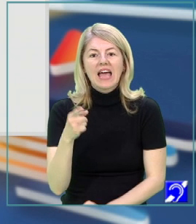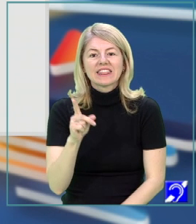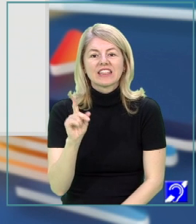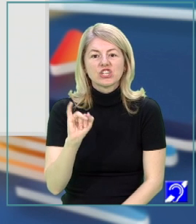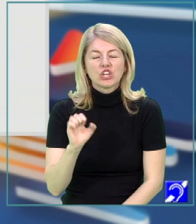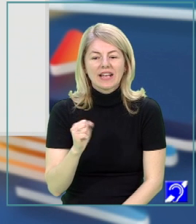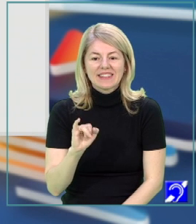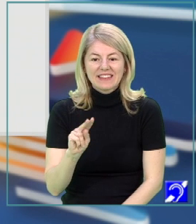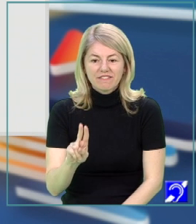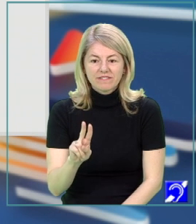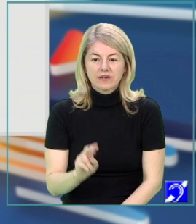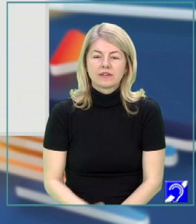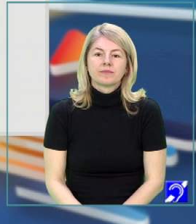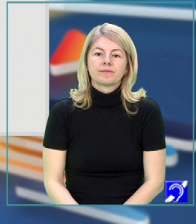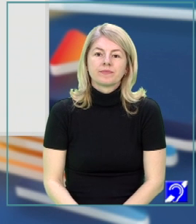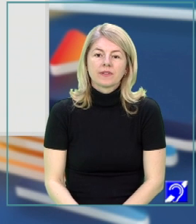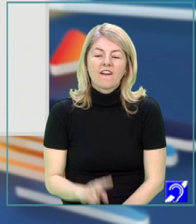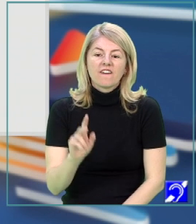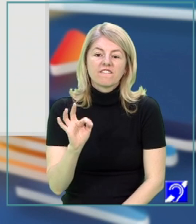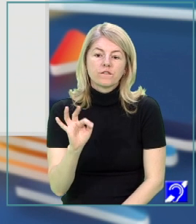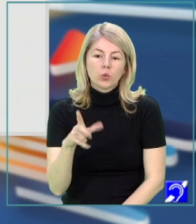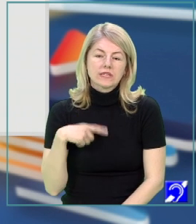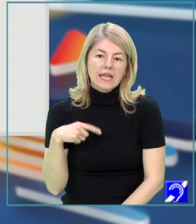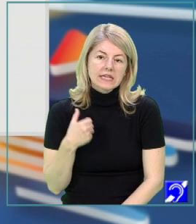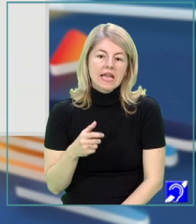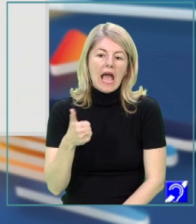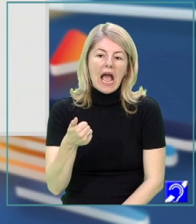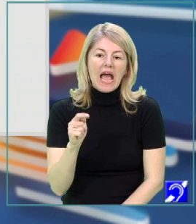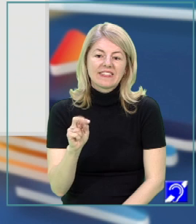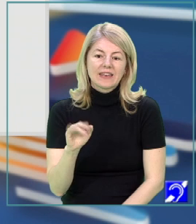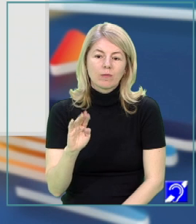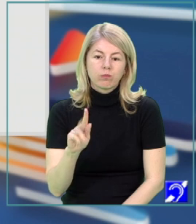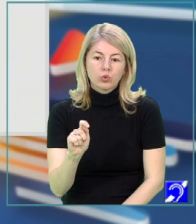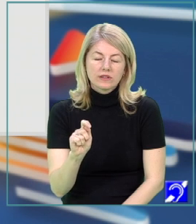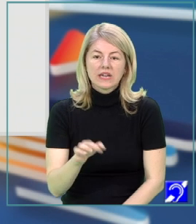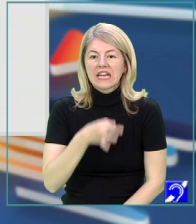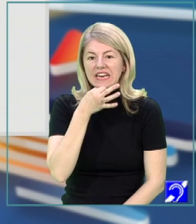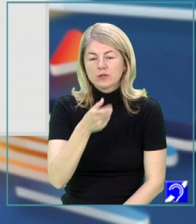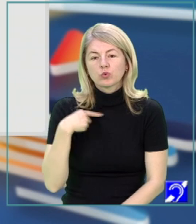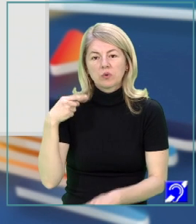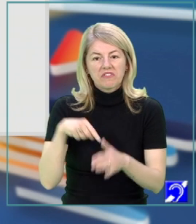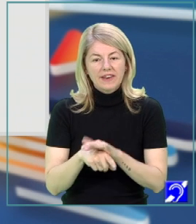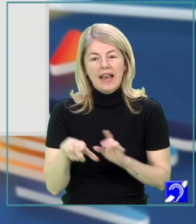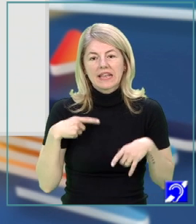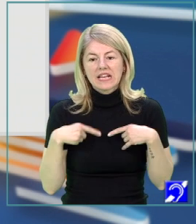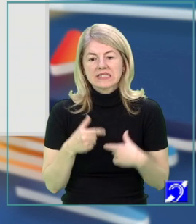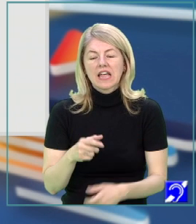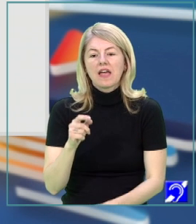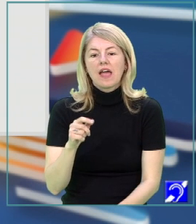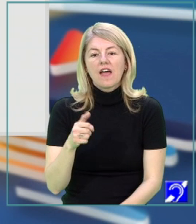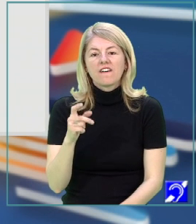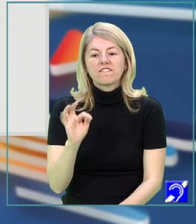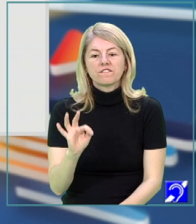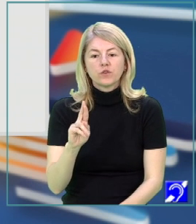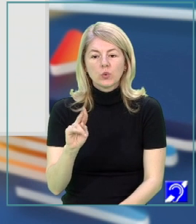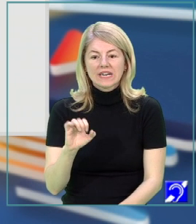pronominal nehotărât. Iar funcția sintactică este de atribut adjectival. Deci răspunsul final ar fi funcție sintactică